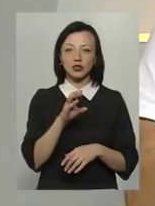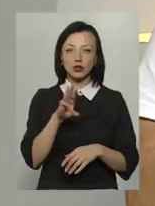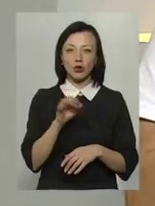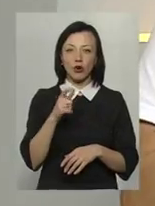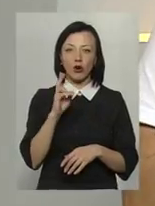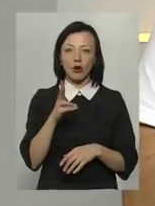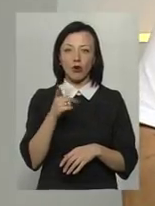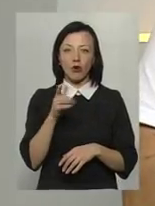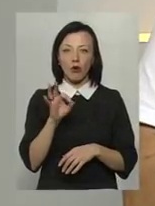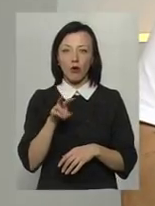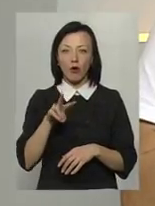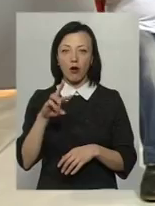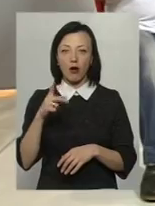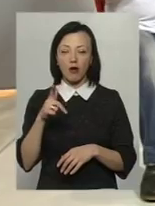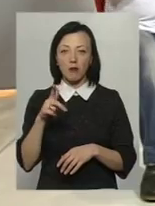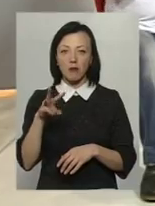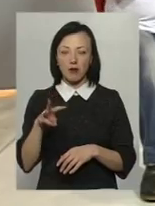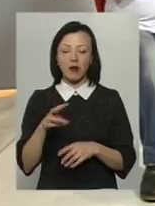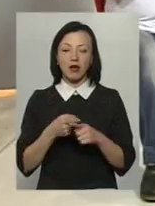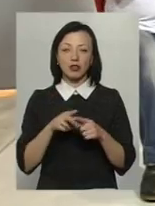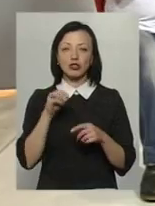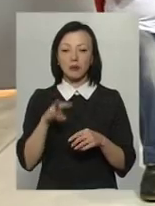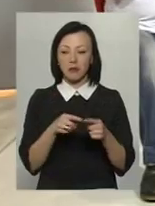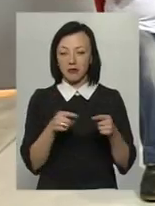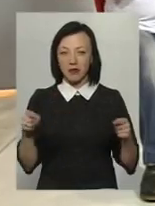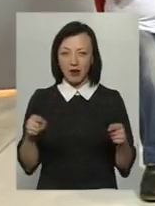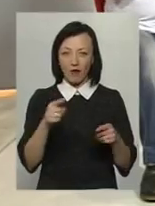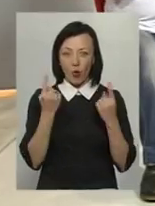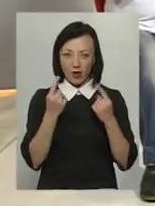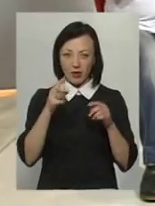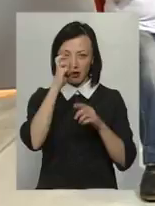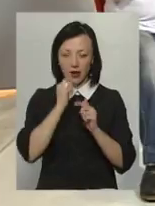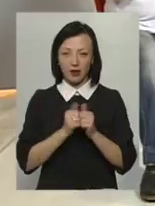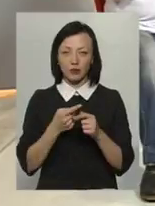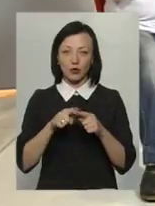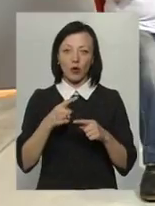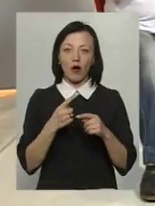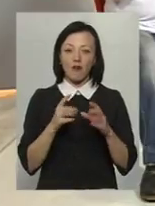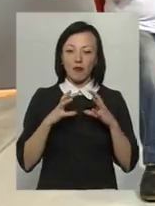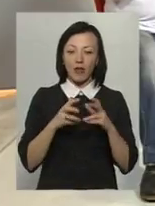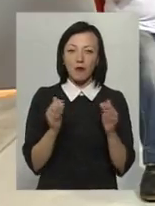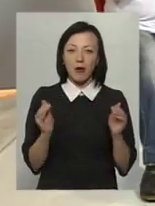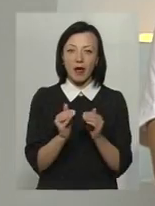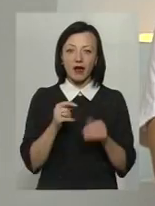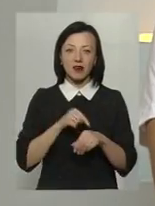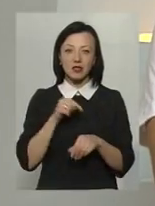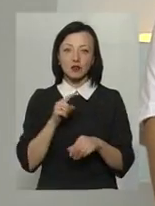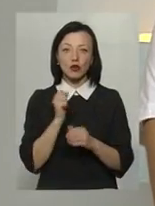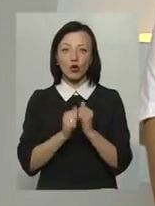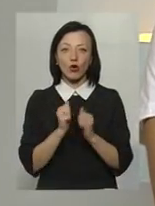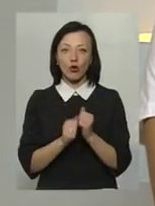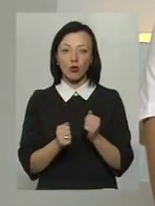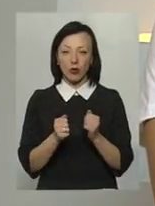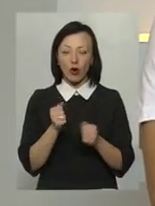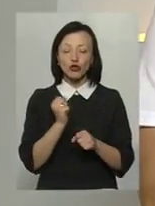Київську область із пункту А в пункт Б. І ми зрозуміли, що планета, одночасно будучи великою, вона насправді дуже маленька і дуже вразлива. І від того, що робить кожен